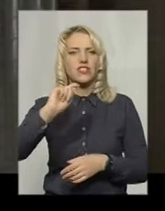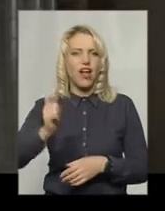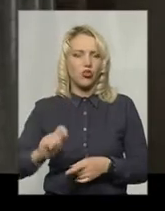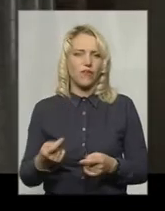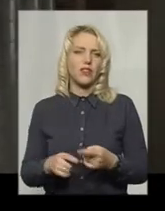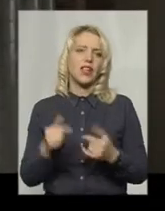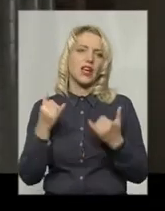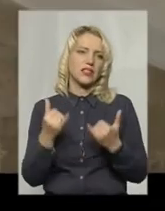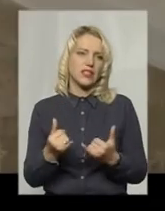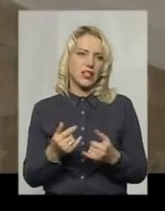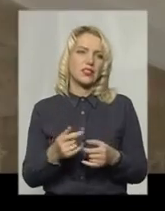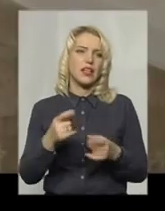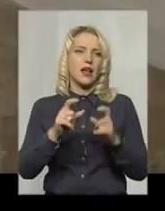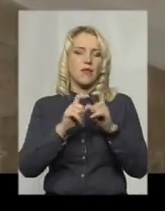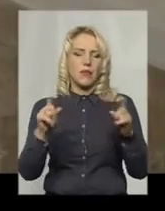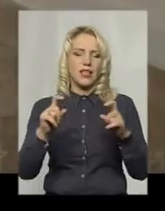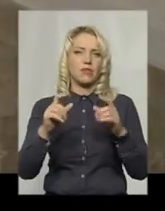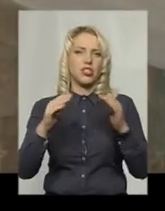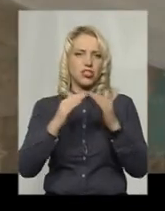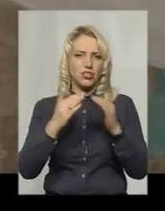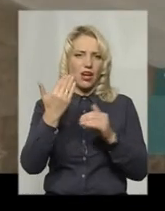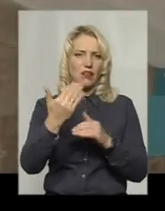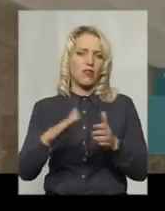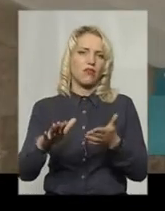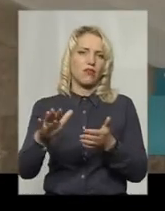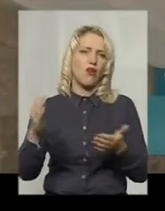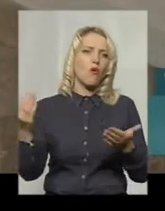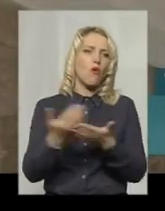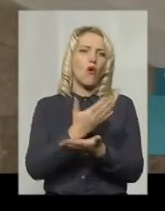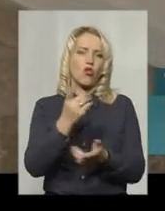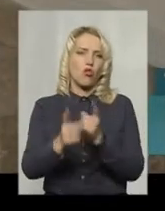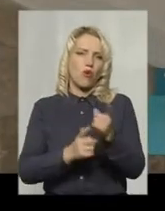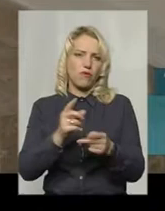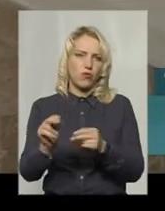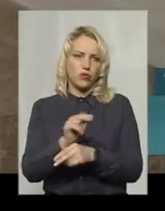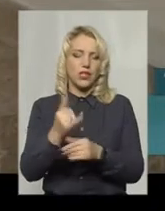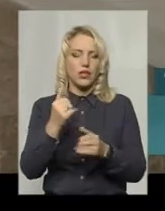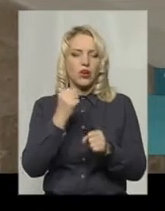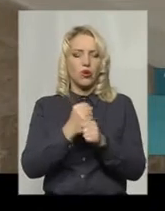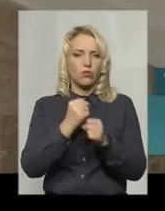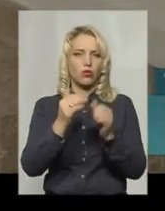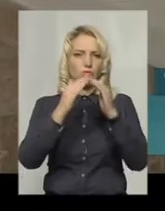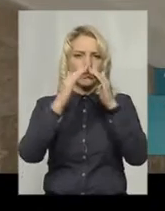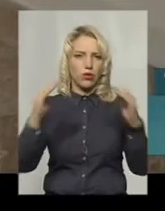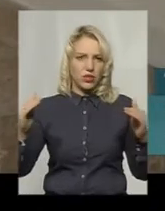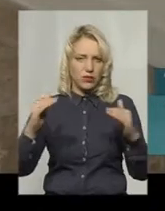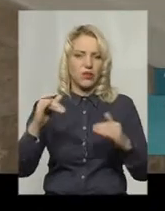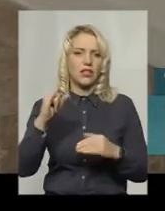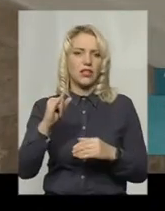повністю оновлюють. Сьогодні проводяться роботи по ремонту покрівлі, по